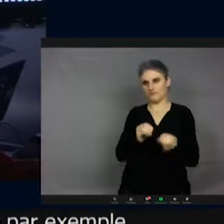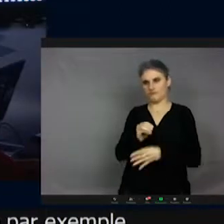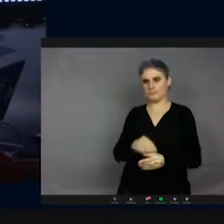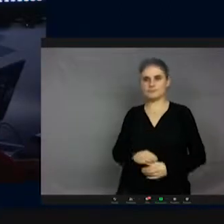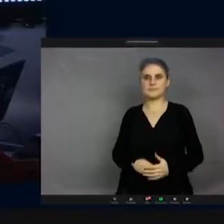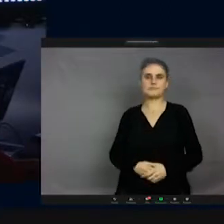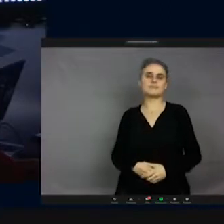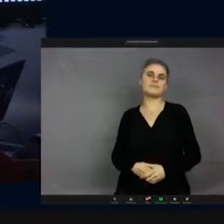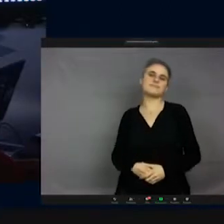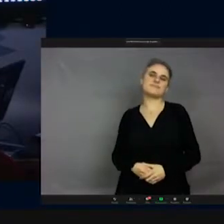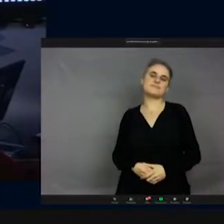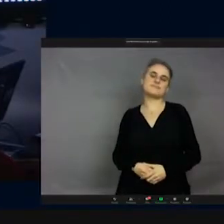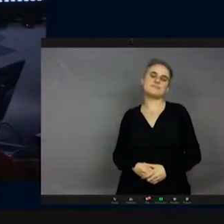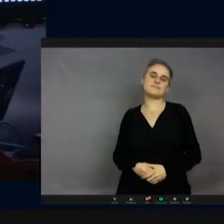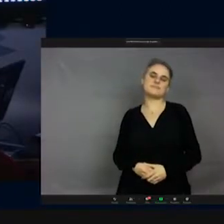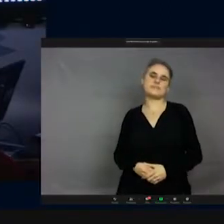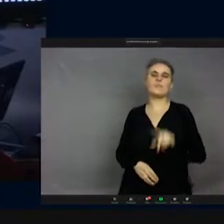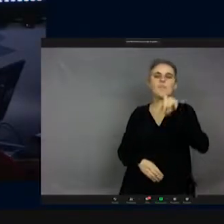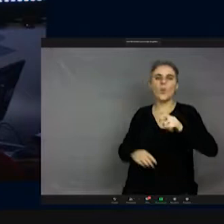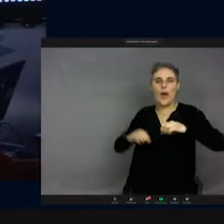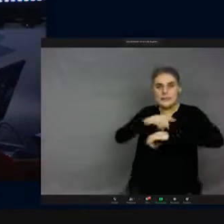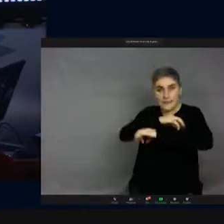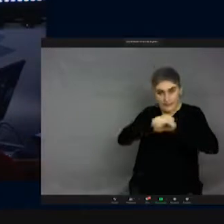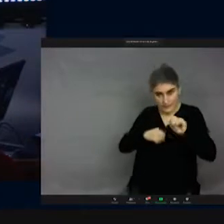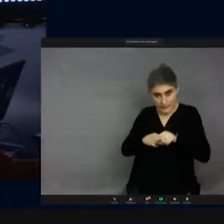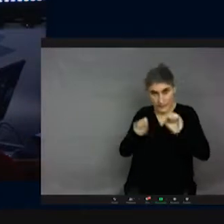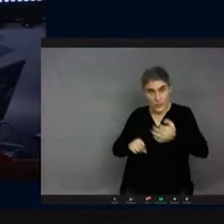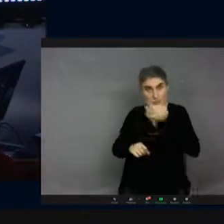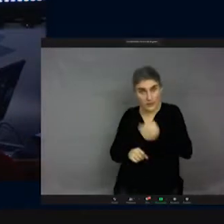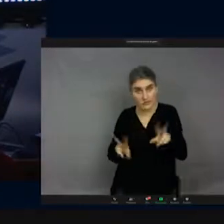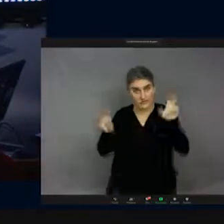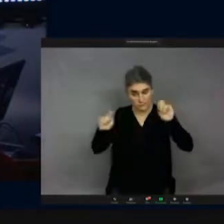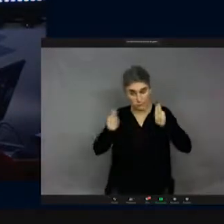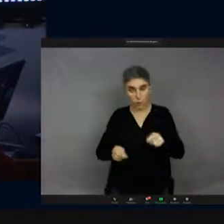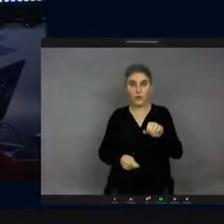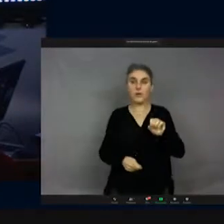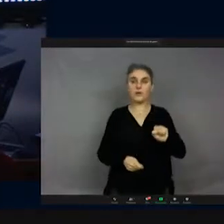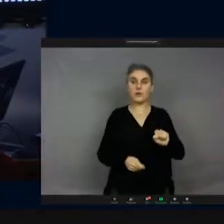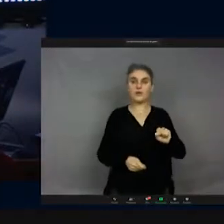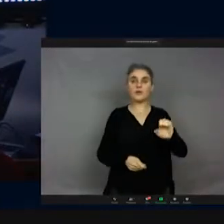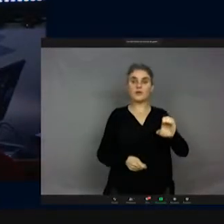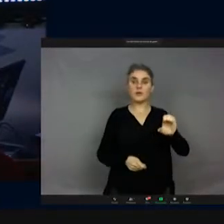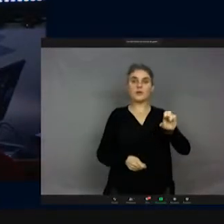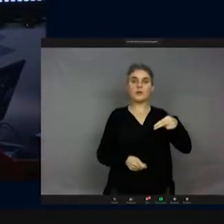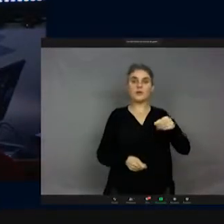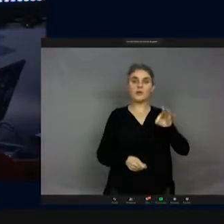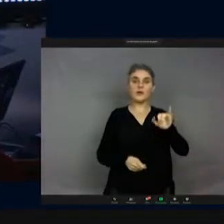Et les insectes sont-ils sentients ? En tout cas, ils sont